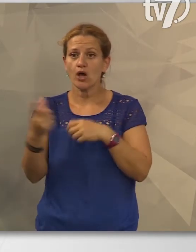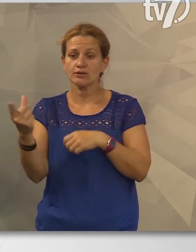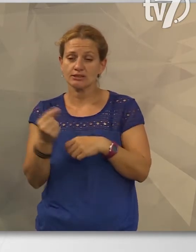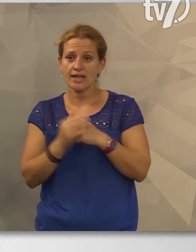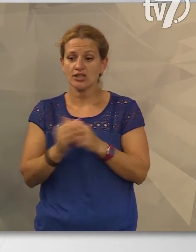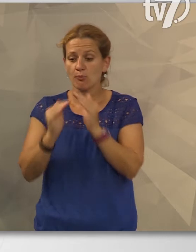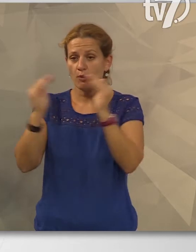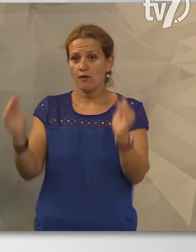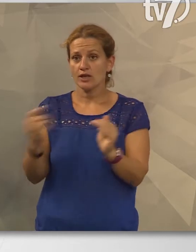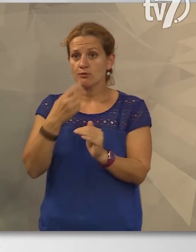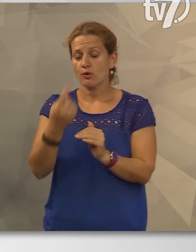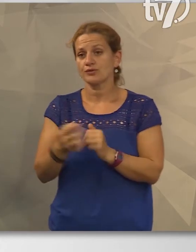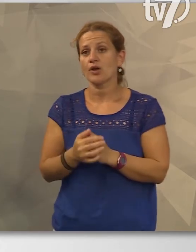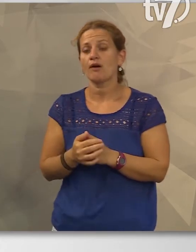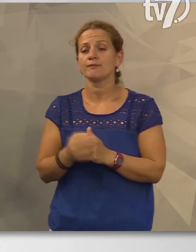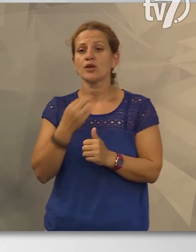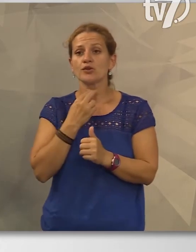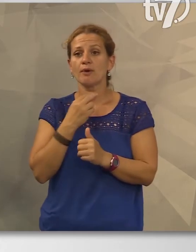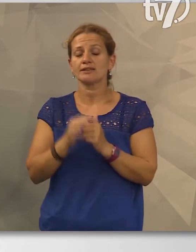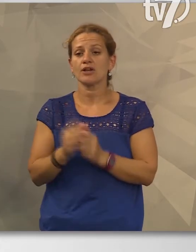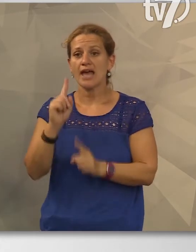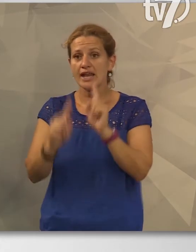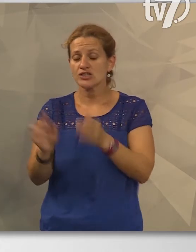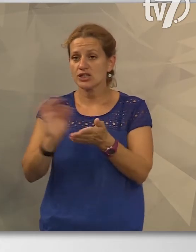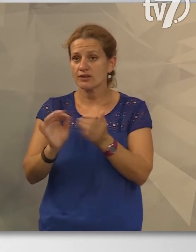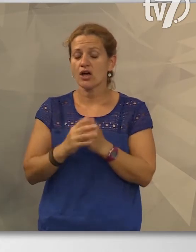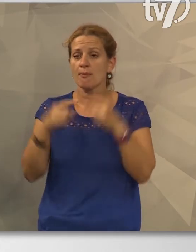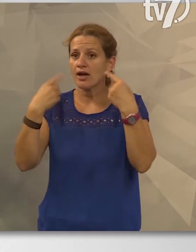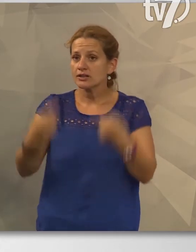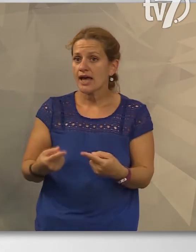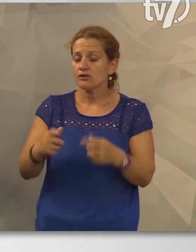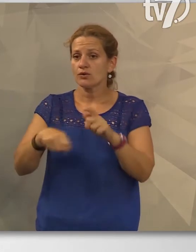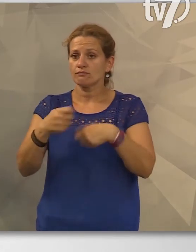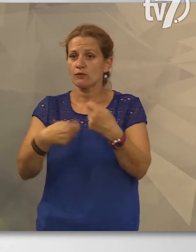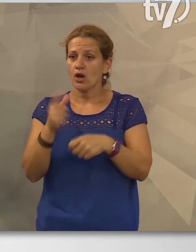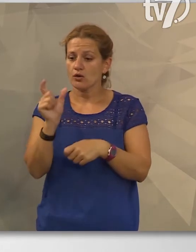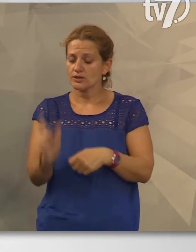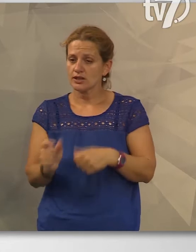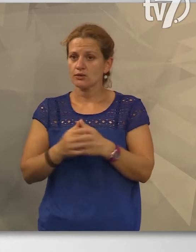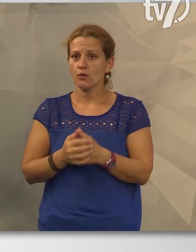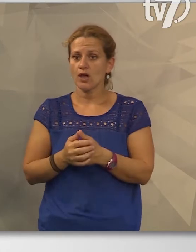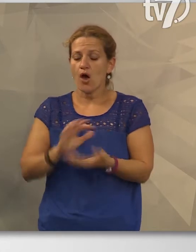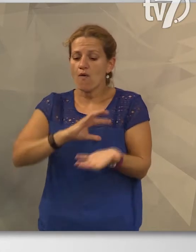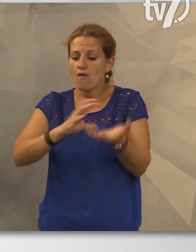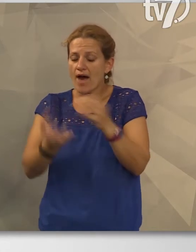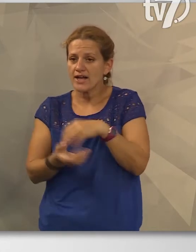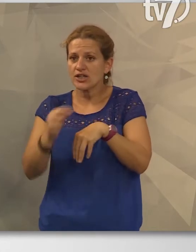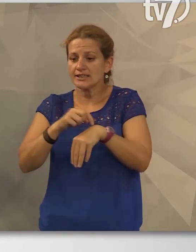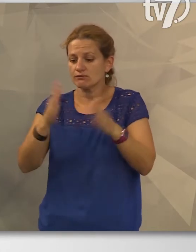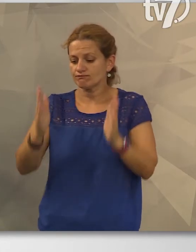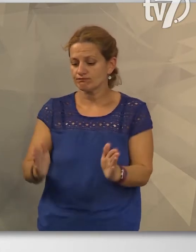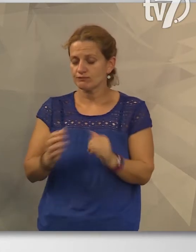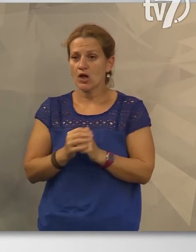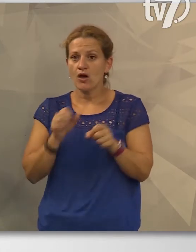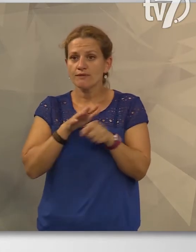bővülését emelte ki. A gyomendődi járáshivatal meghatározó foglalkoztatója. A válság időszaka alatt,